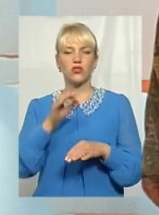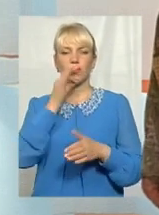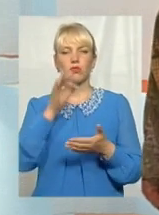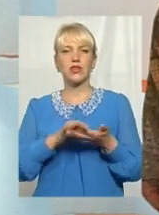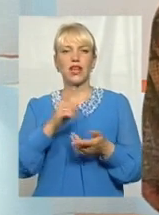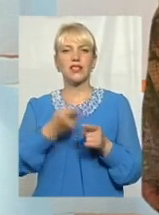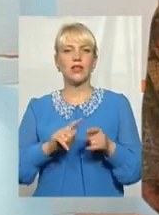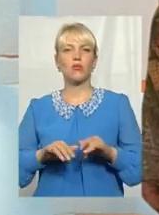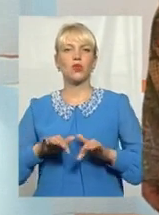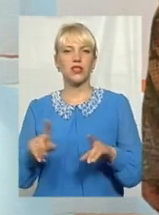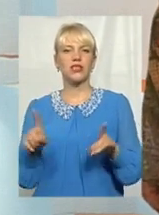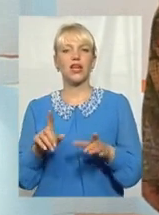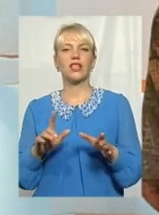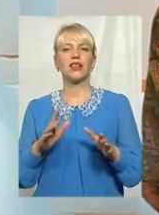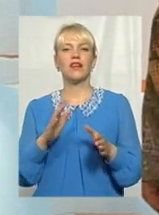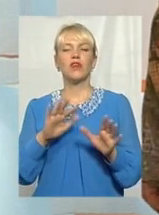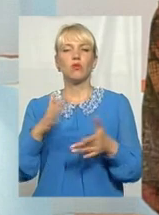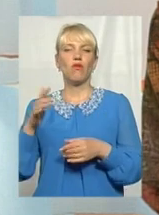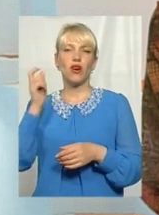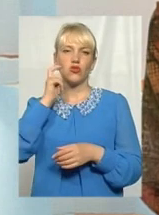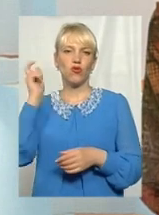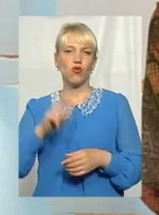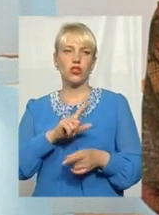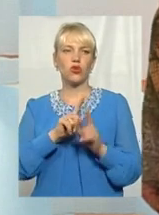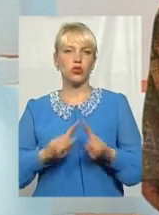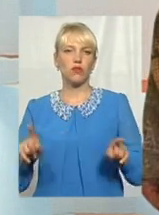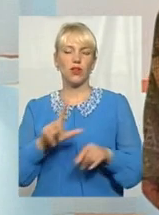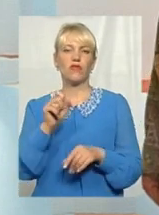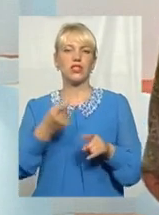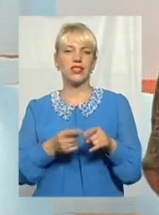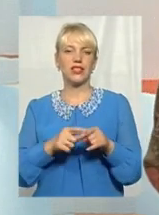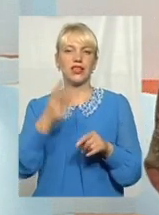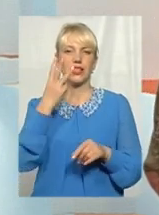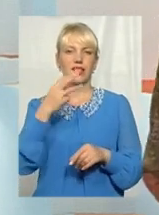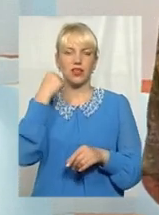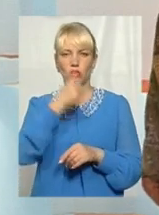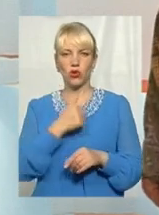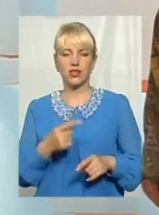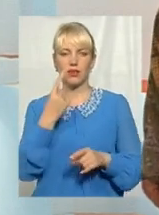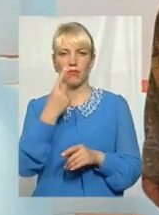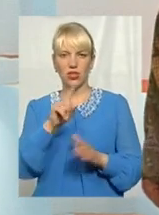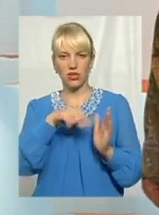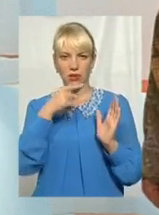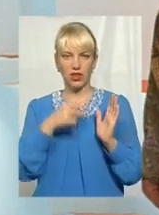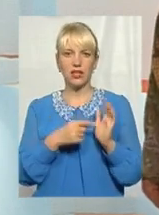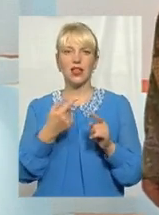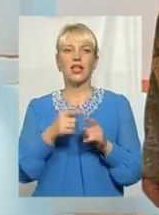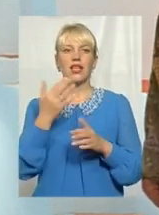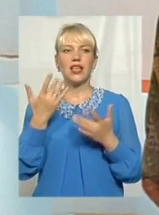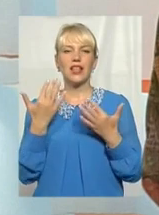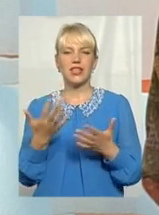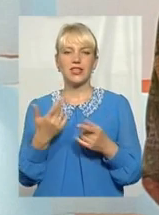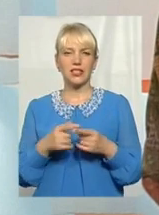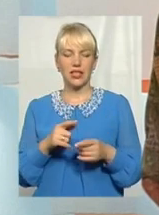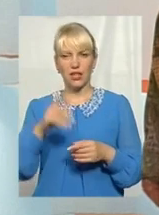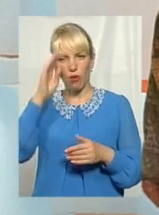ті процеси, які відбуваються в країні, а особливо за ось цих три роки? Це перше питання. І наскільки політкоректно,